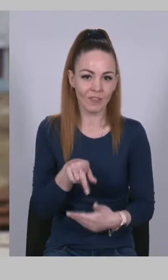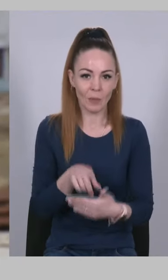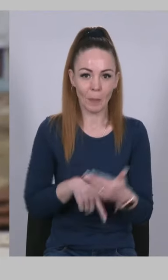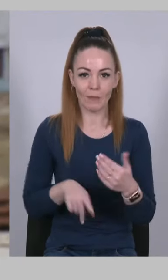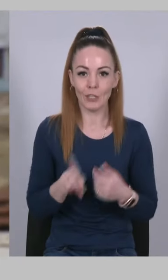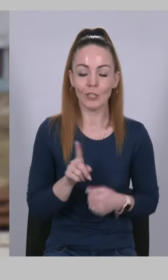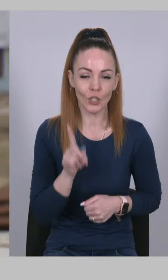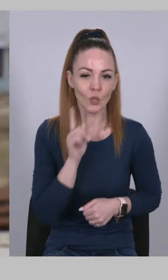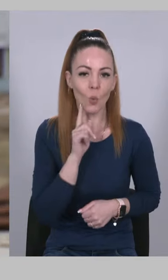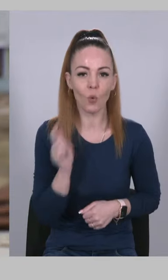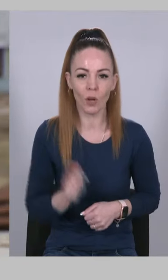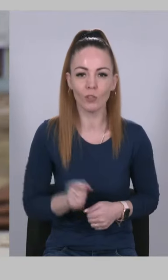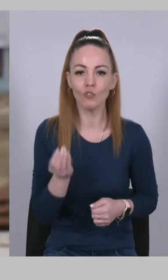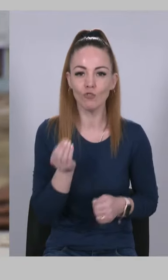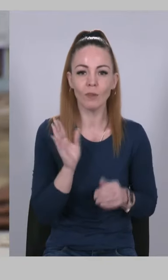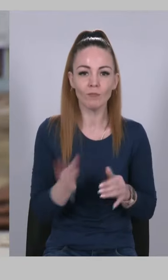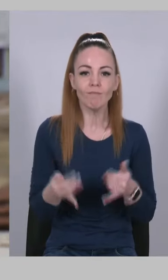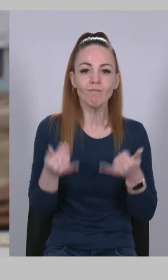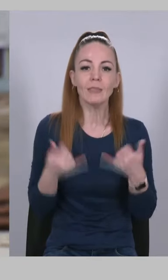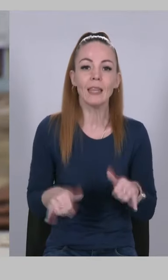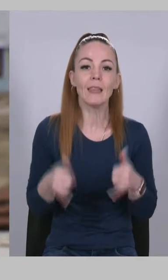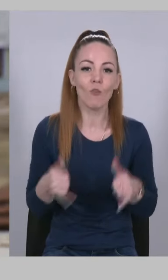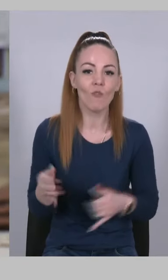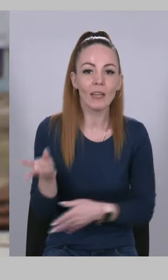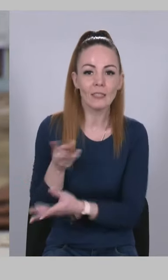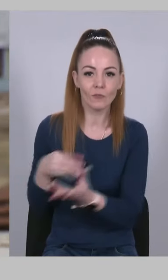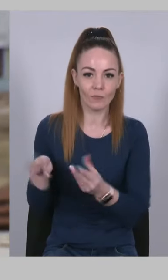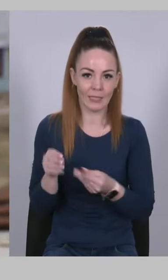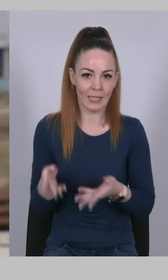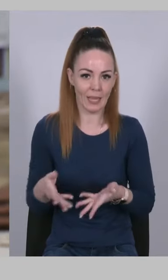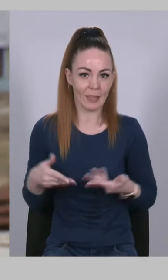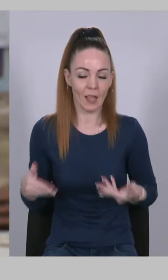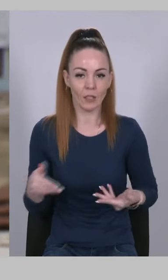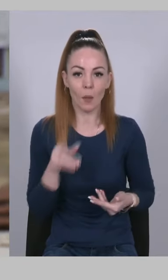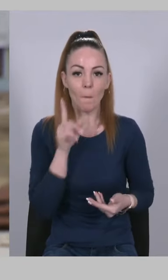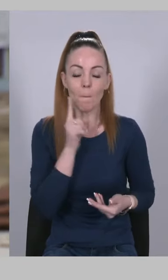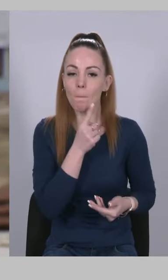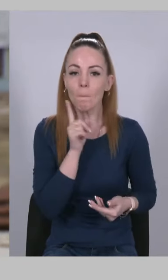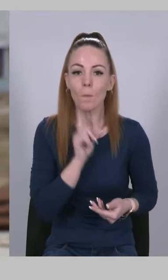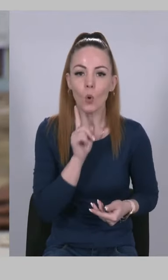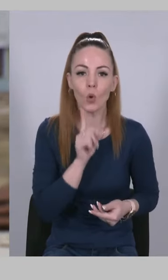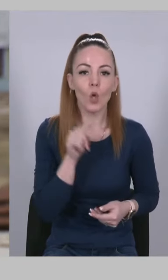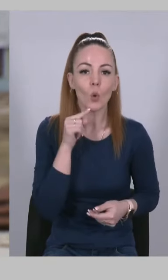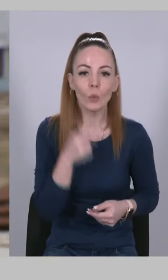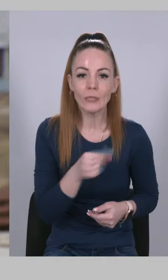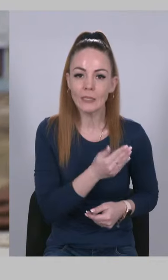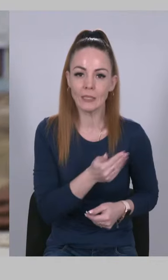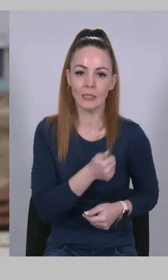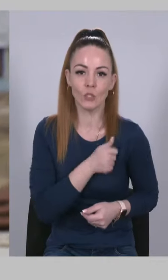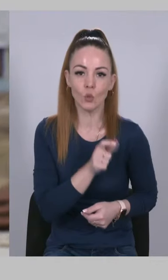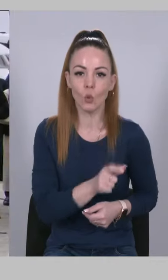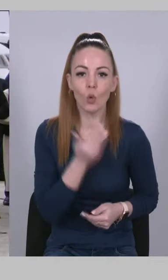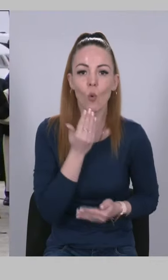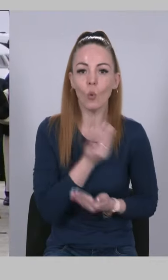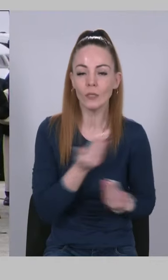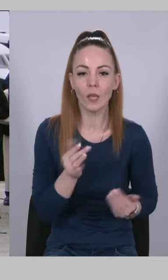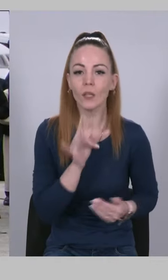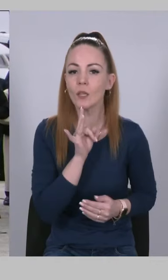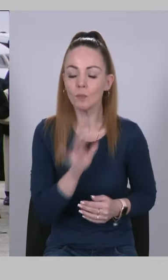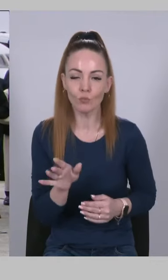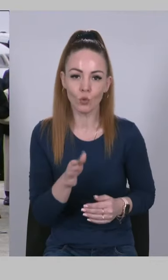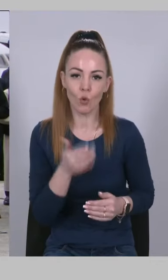Україна ще дивуватиме всіх нас, поки останній російський солдат не буде остаточно